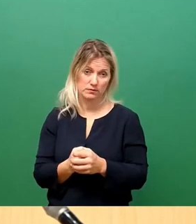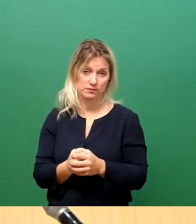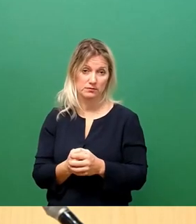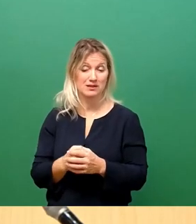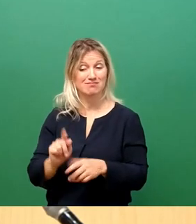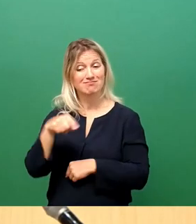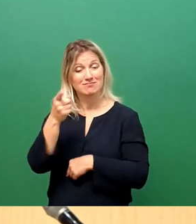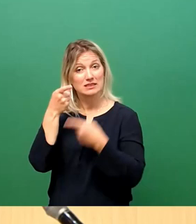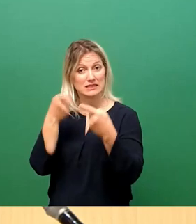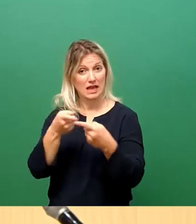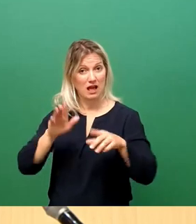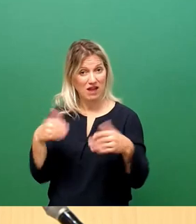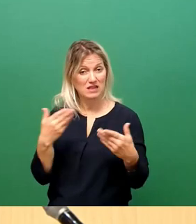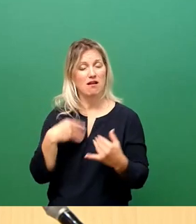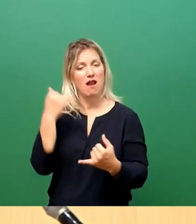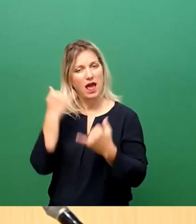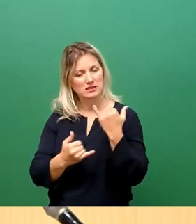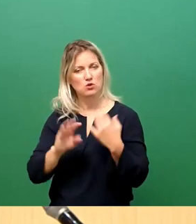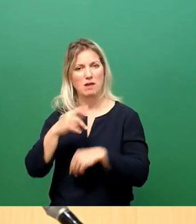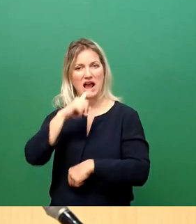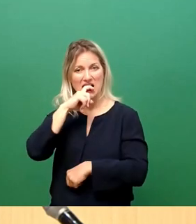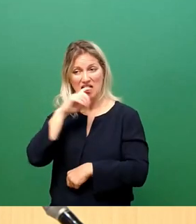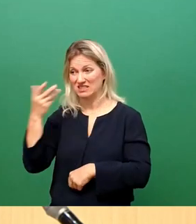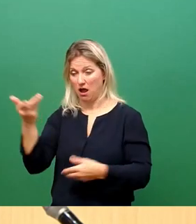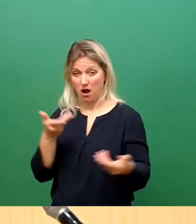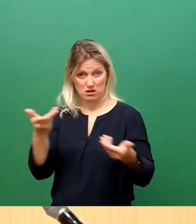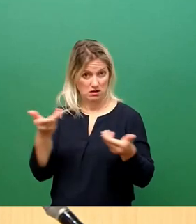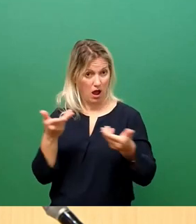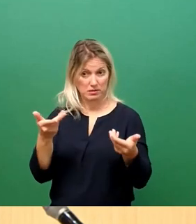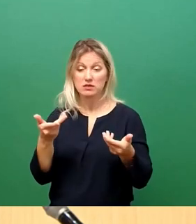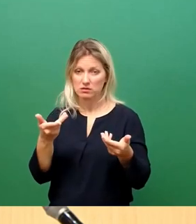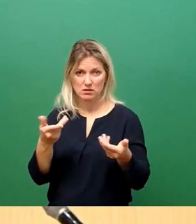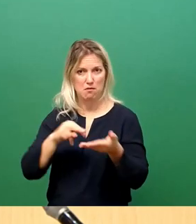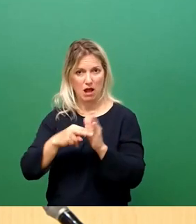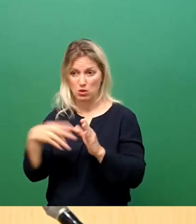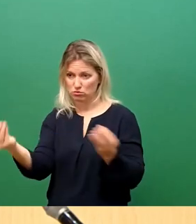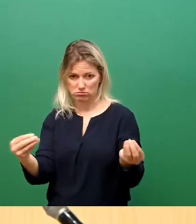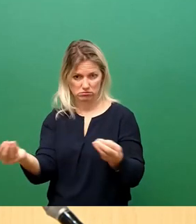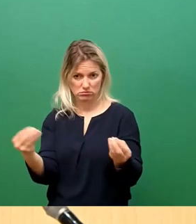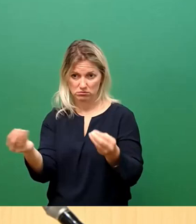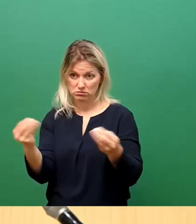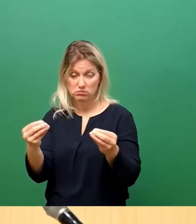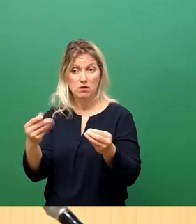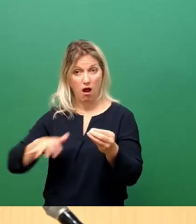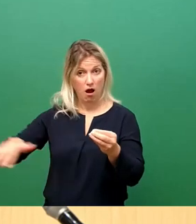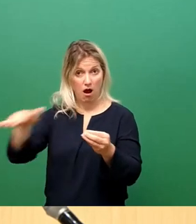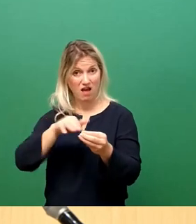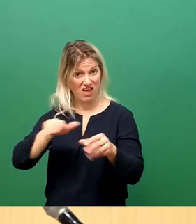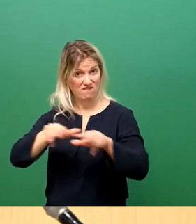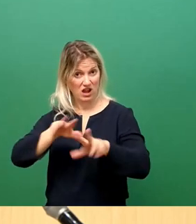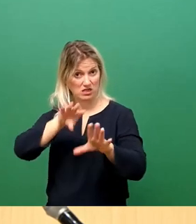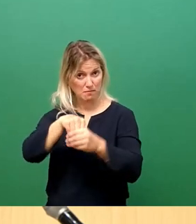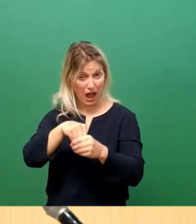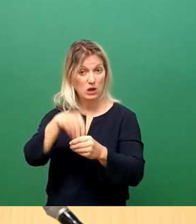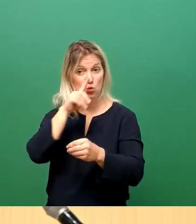in einem letzten Kraftakt die vorliegenden Eingaben insoweit in die Planung einfließen zu lassen, dass die Interessen aller Verkehrsdennehmer und insbesondere die Interessen der Anwohner